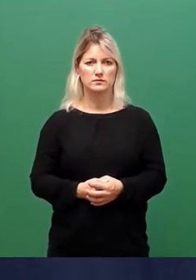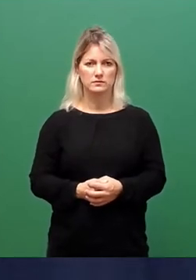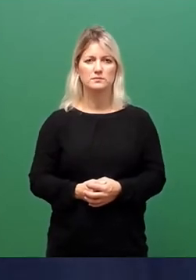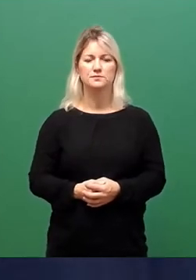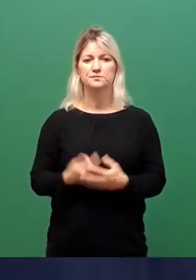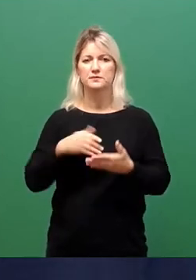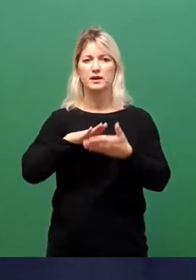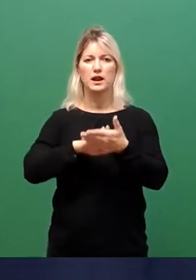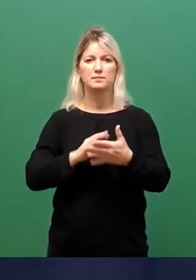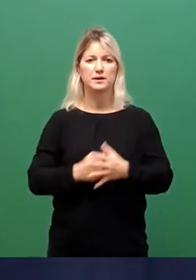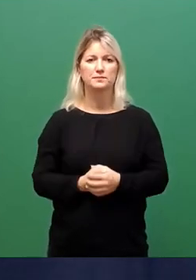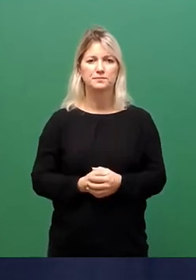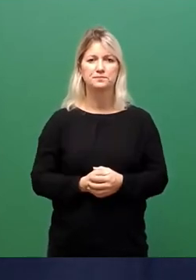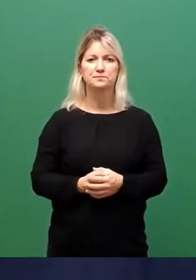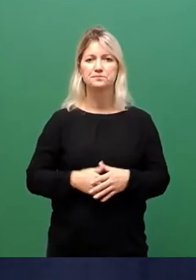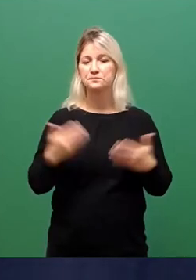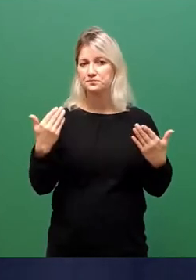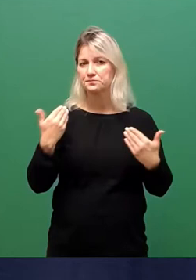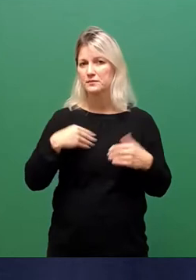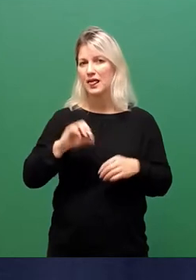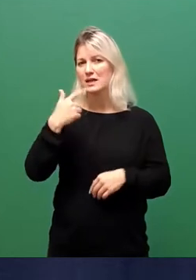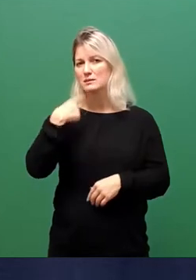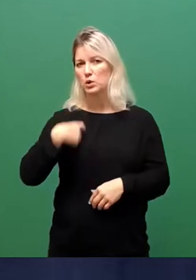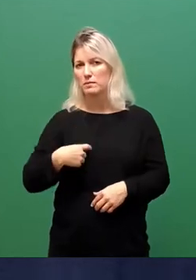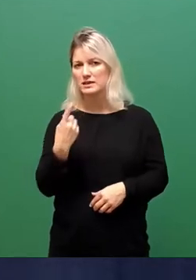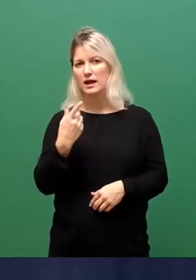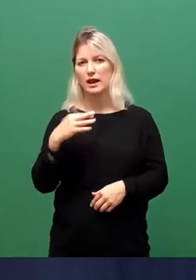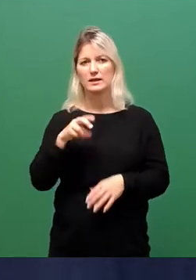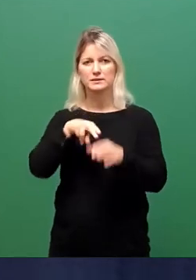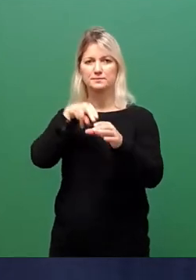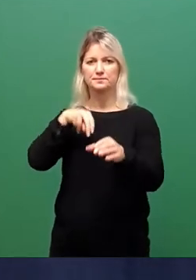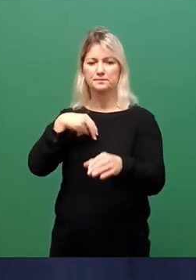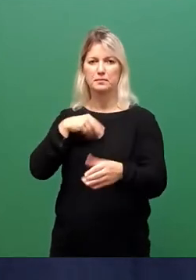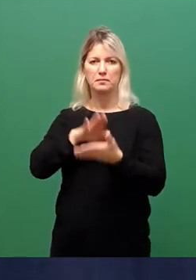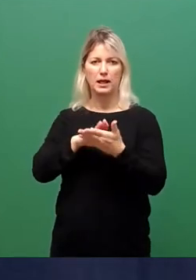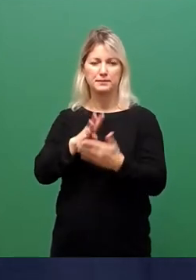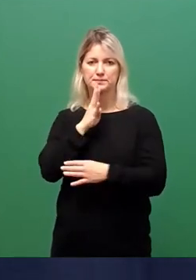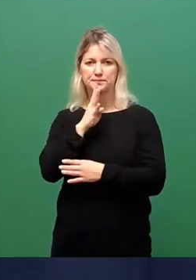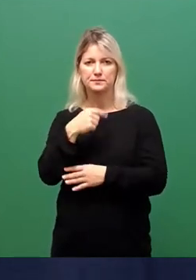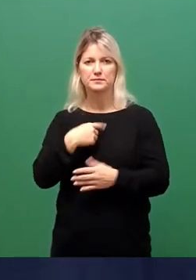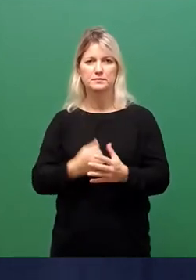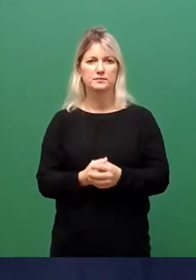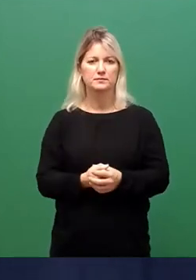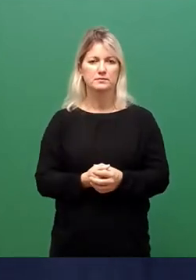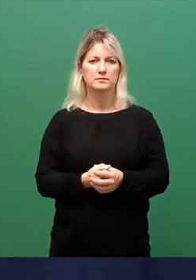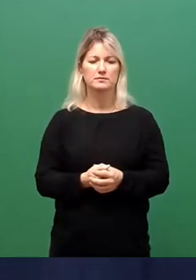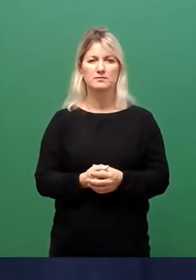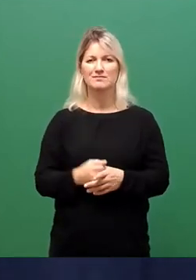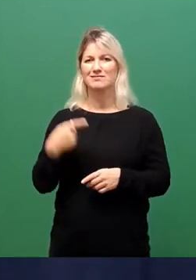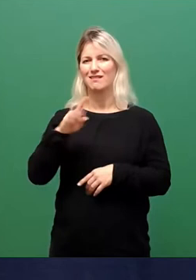Sehr geehrter Herr Erster Bürgermeister, ich möchte mal die Fraktion des